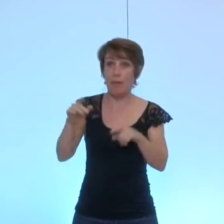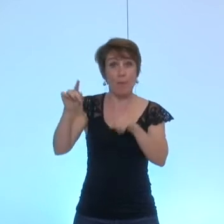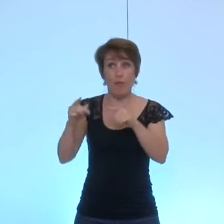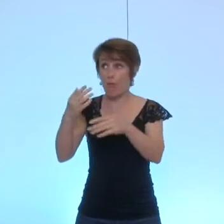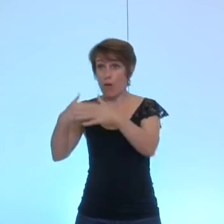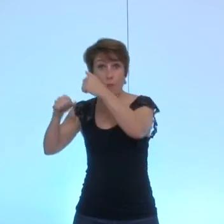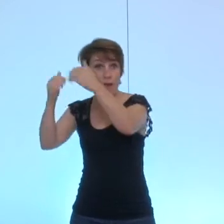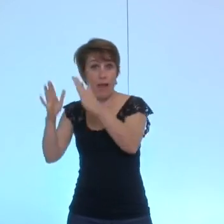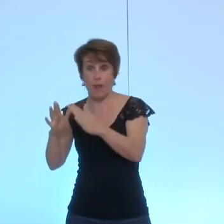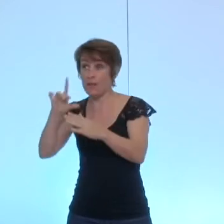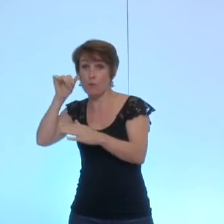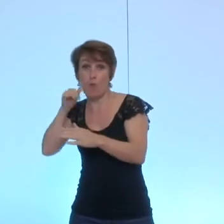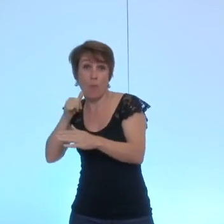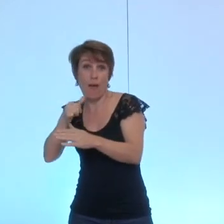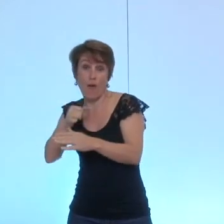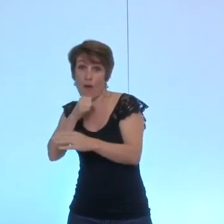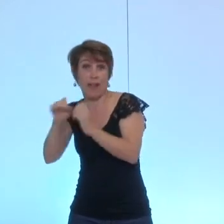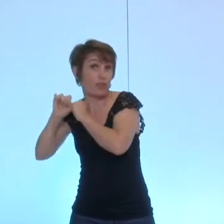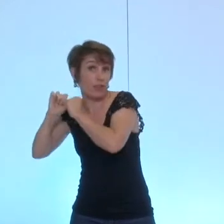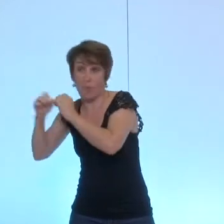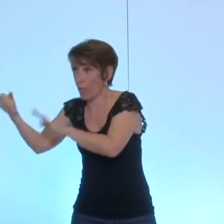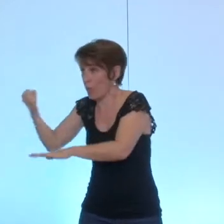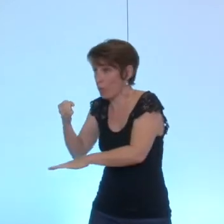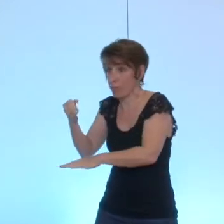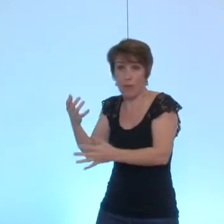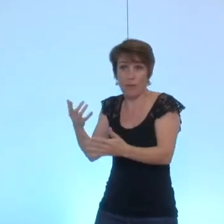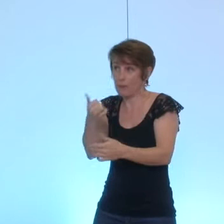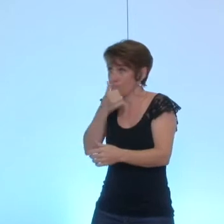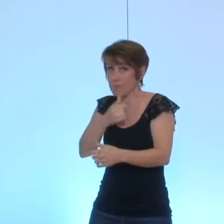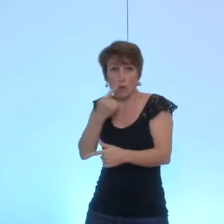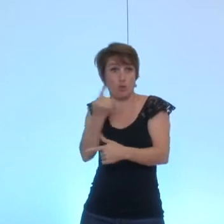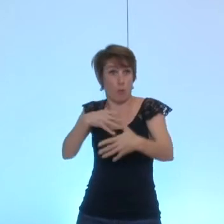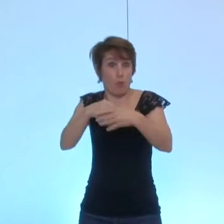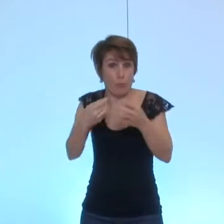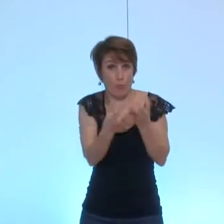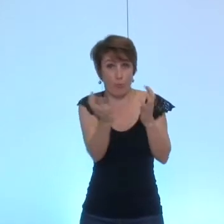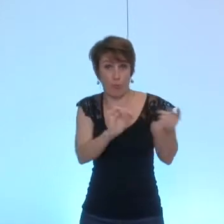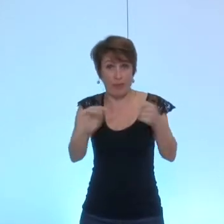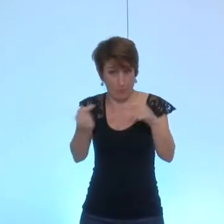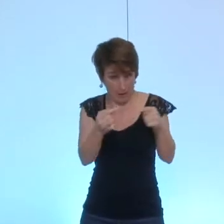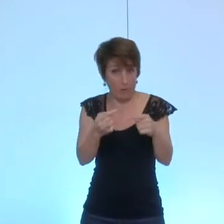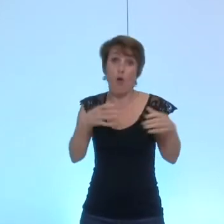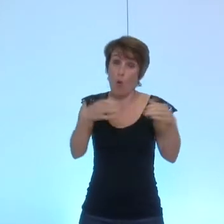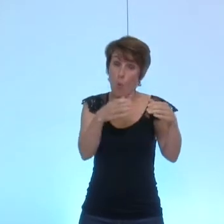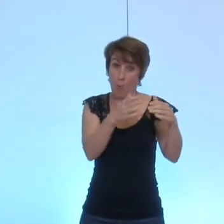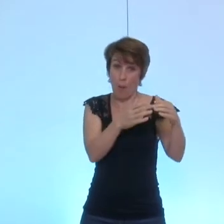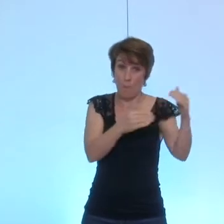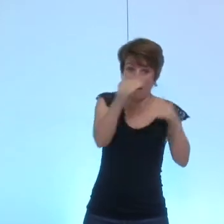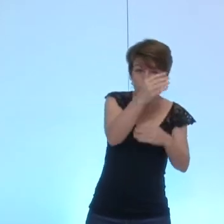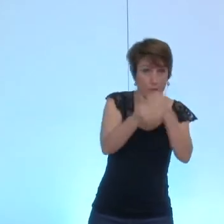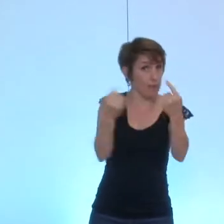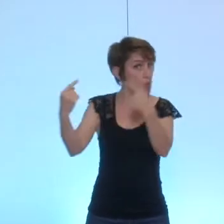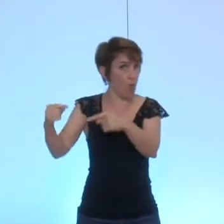parent dépendant et qui sont eux seulement dans le délibératif. Ils sont issus de la majorité ou de l'opposition.